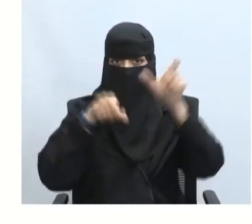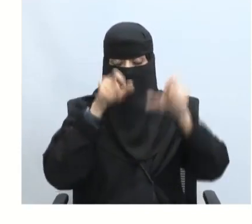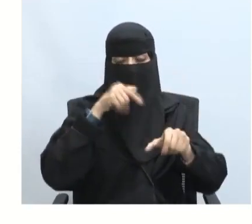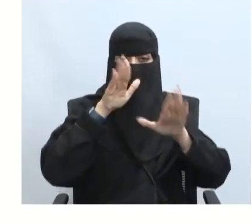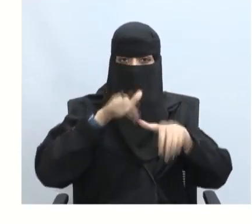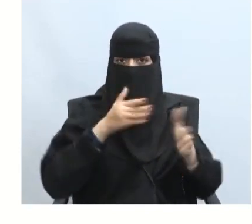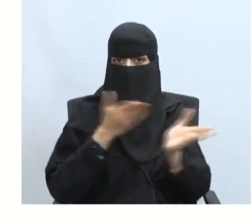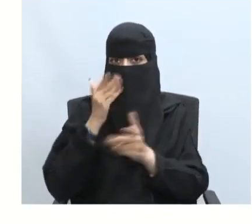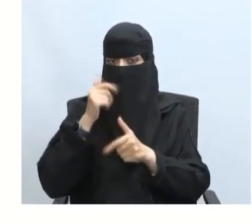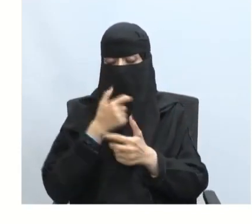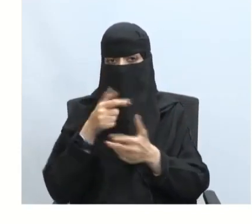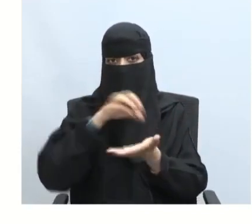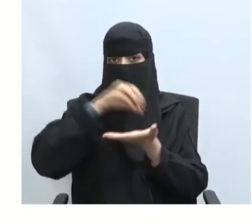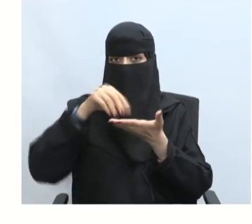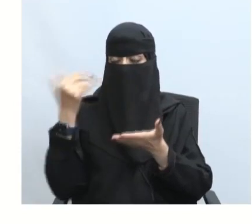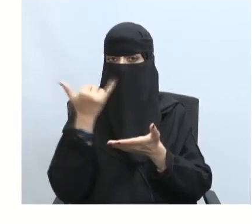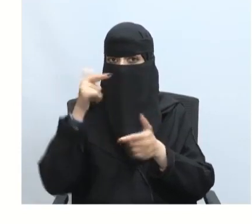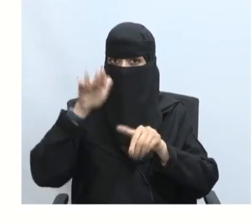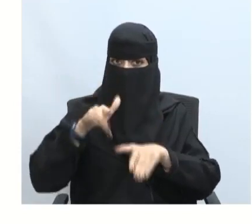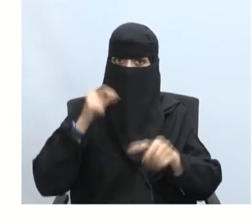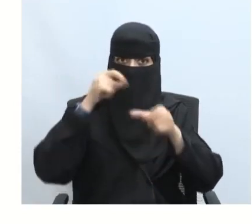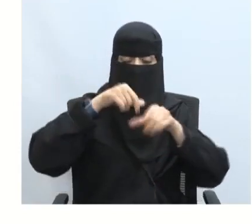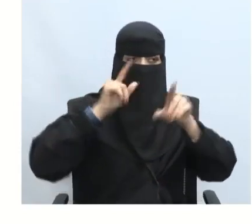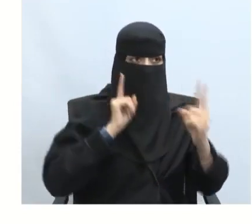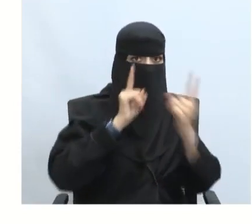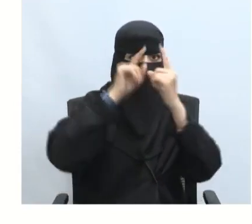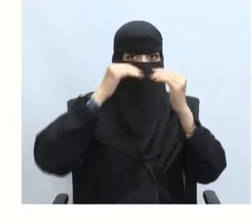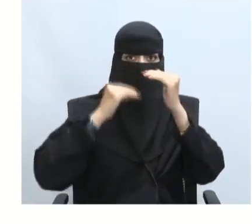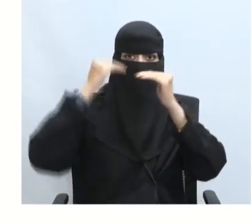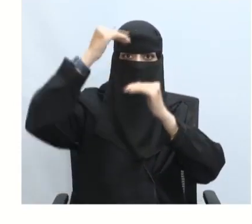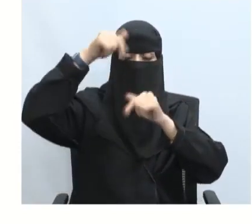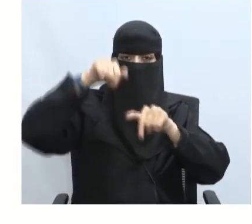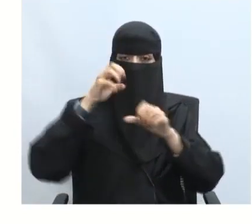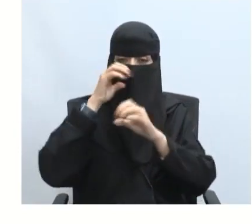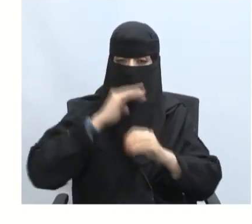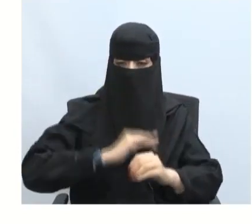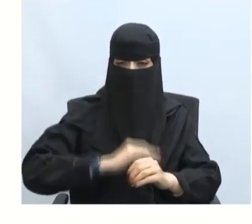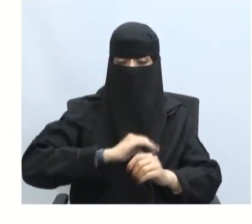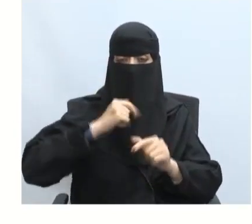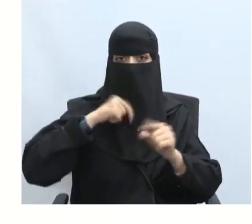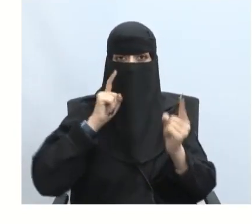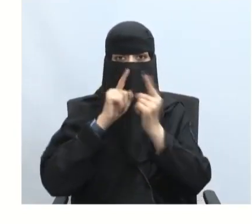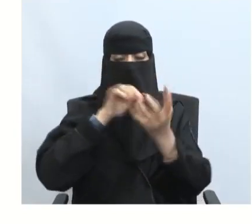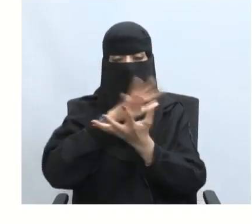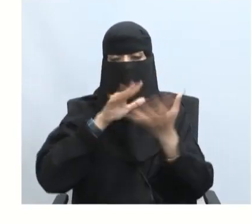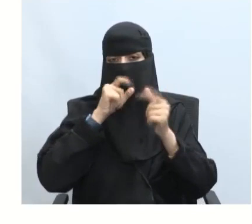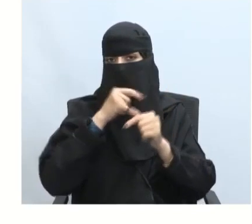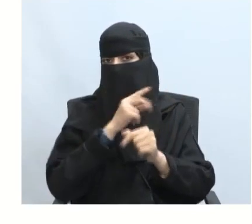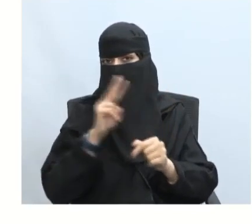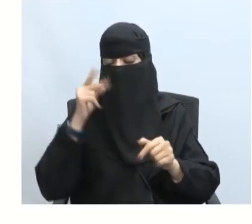توفر لنا وسائل مهمة في مواجهة مستويات الضغوط والأزمات كافة